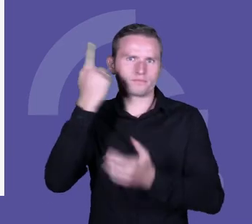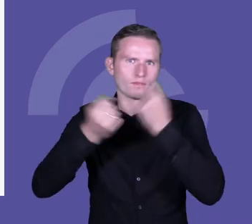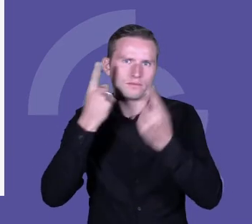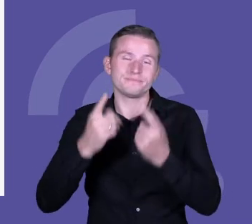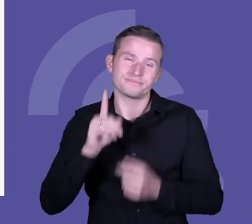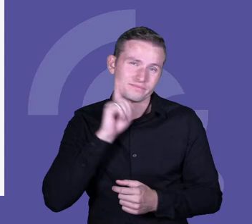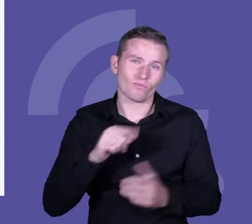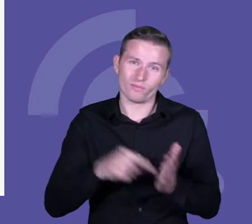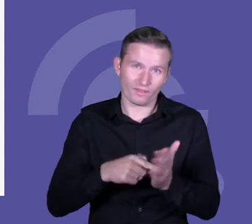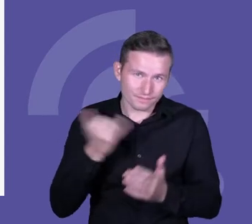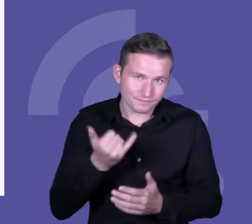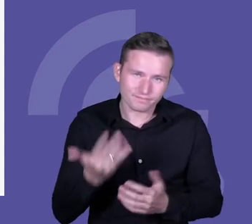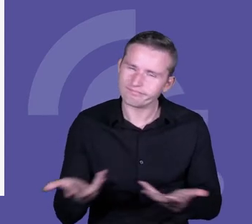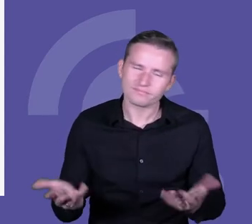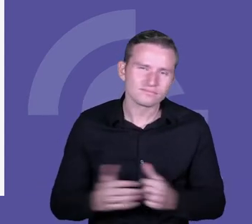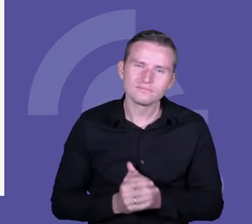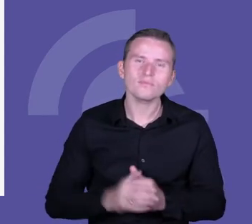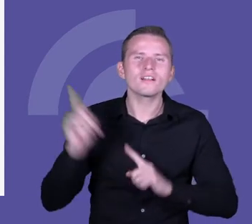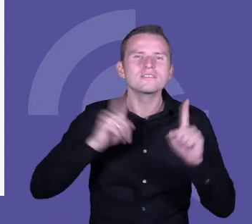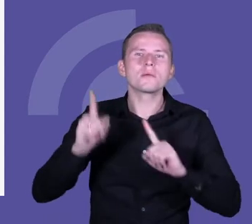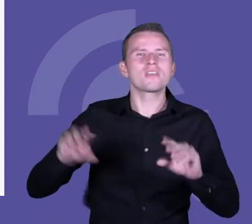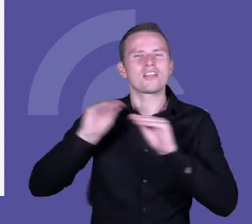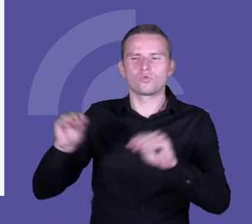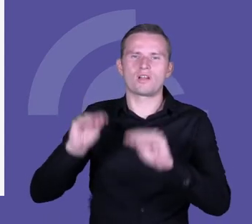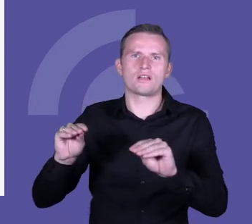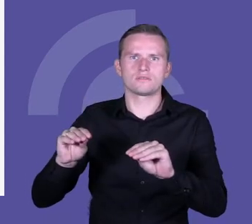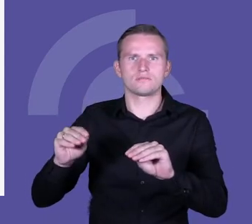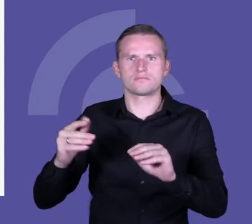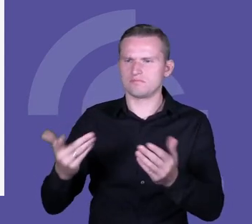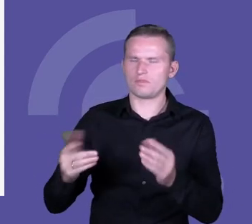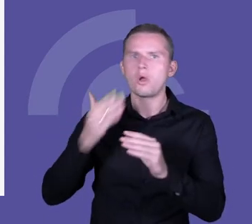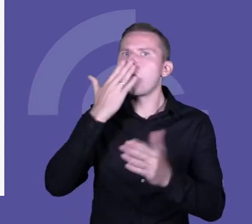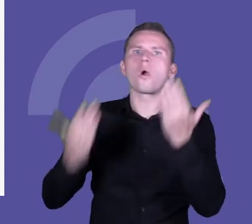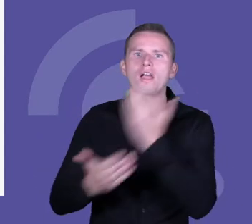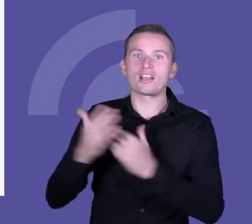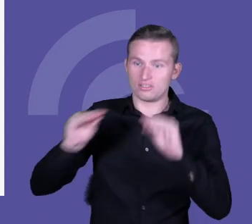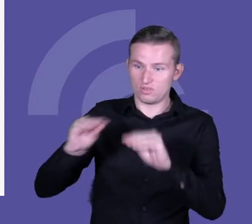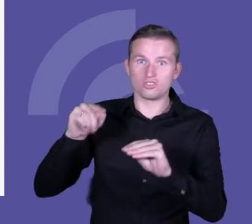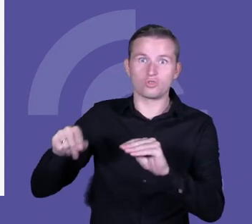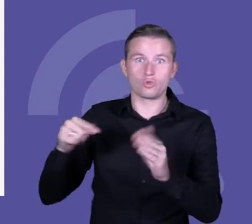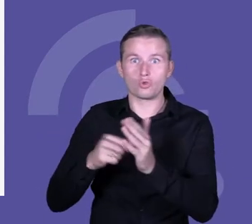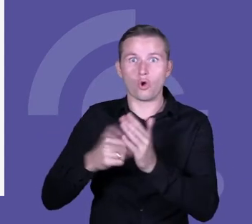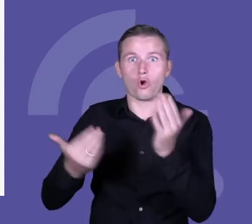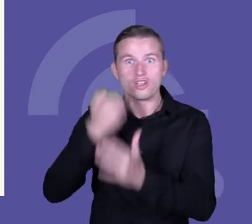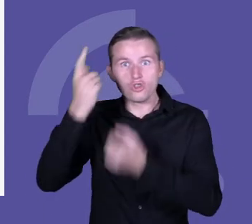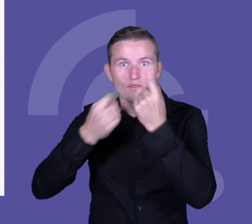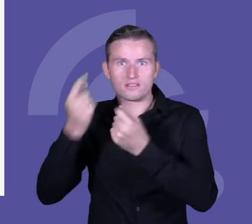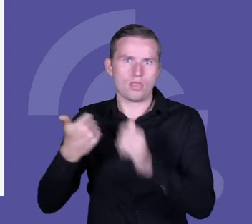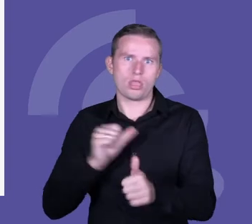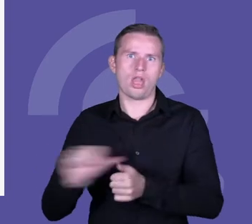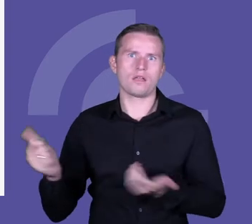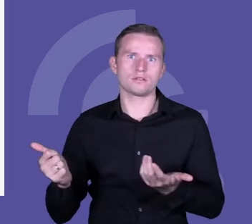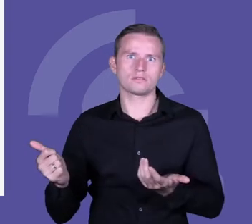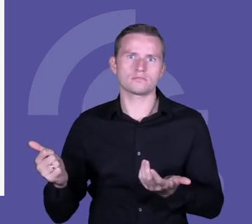momentach ta edukacja będzie bardzo wręcz przeciwna edukacji takiej proinnowacyjnej, tak? Mimo, że te wszystkie rzeczy będą